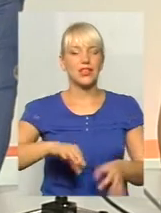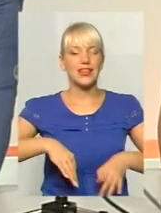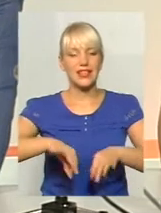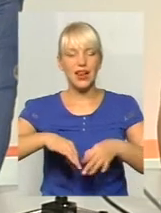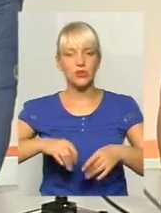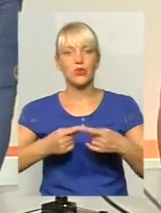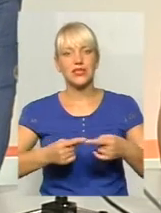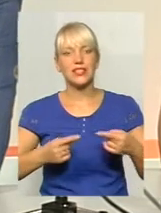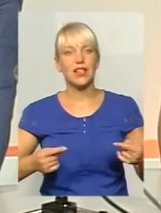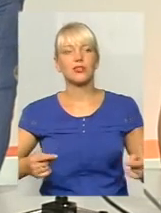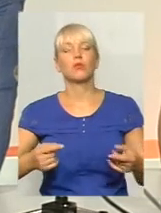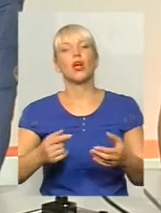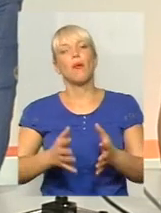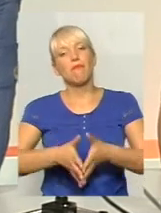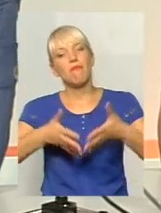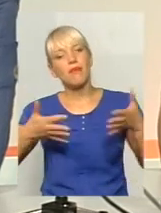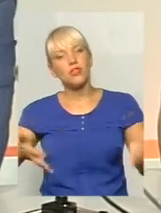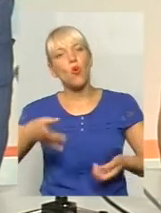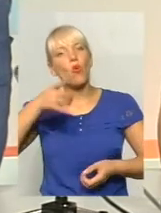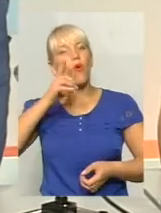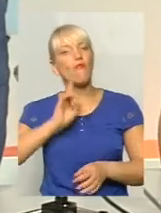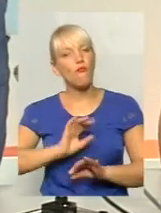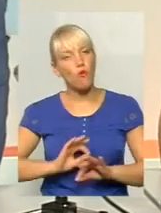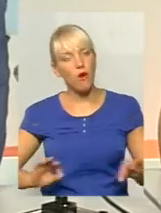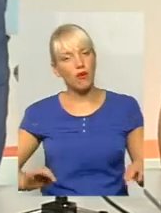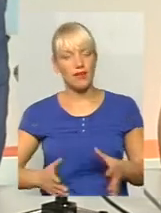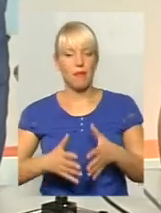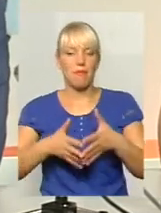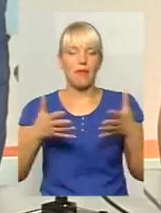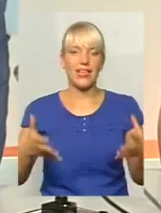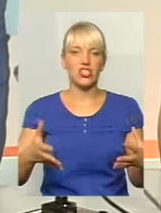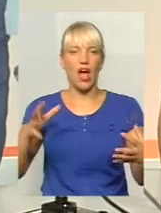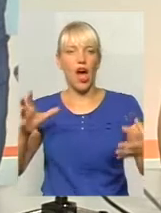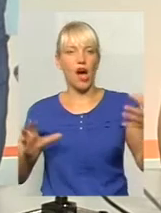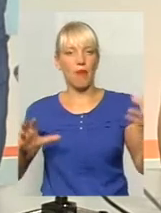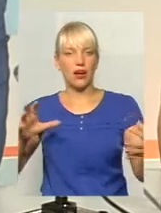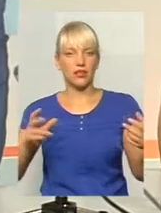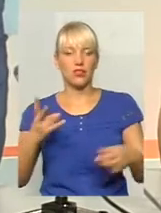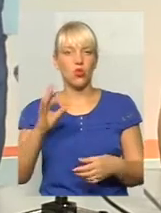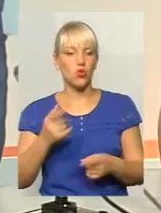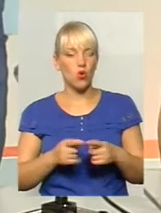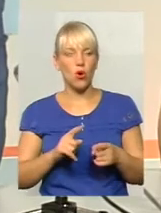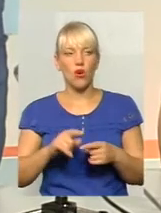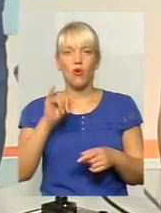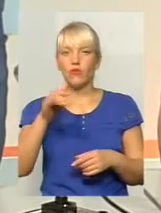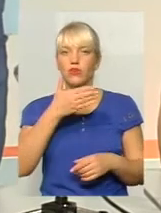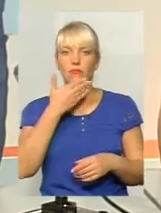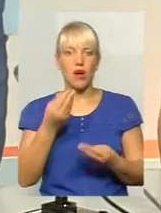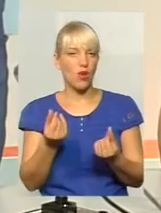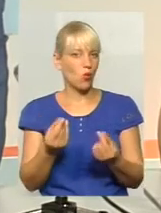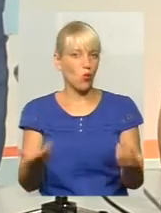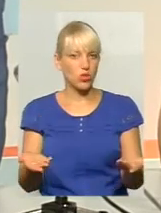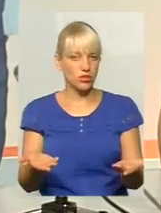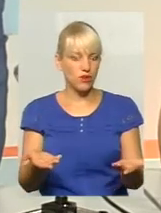засоби, більш комфортні, більш габаритні. Однак, зі слів автоперевізників, в них немає на це обігових коштів.